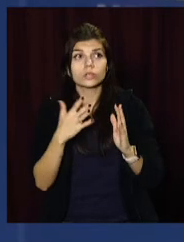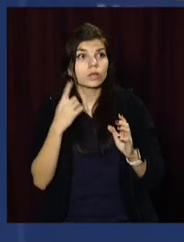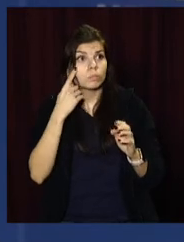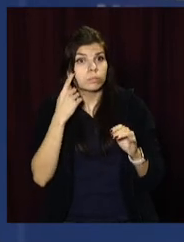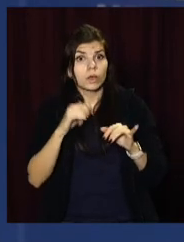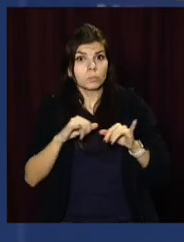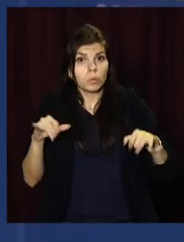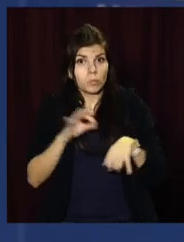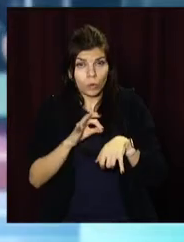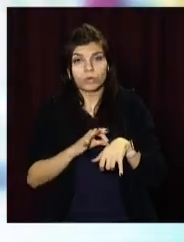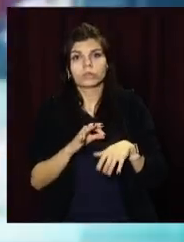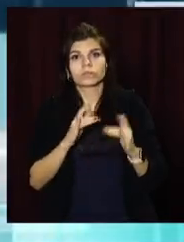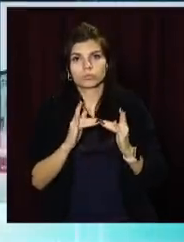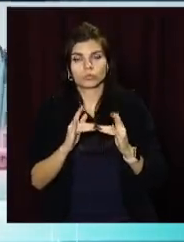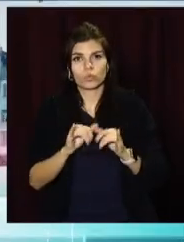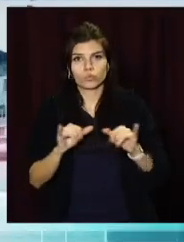заболівання.